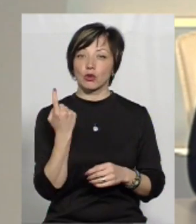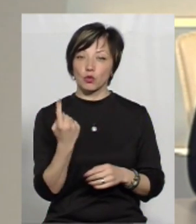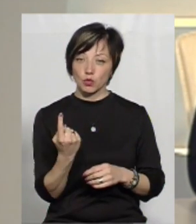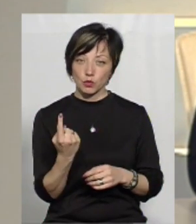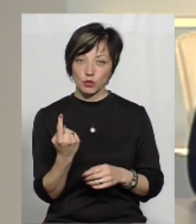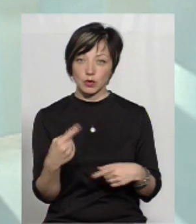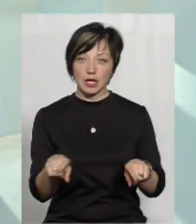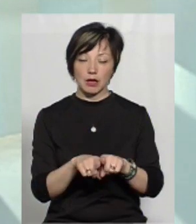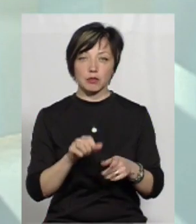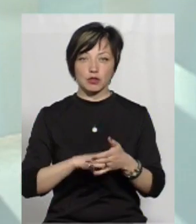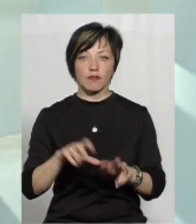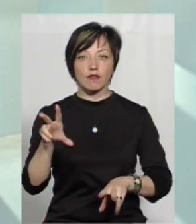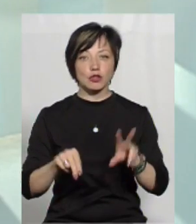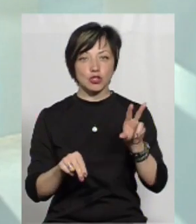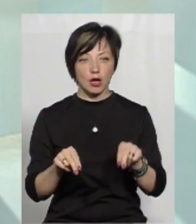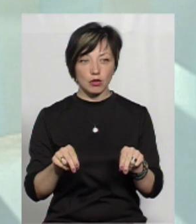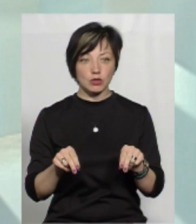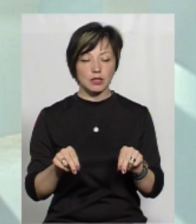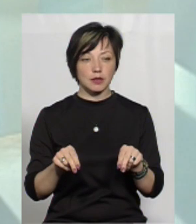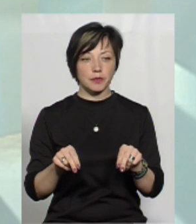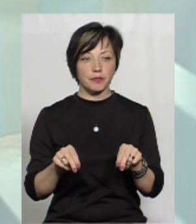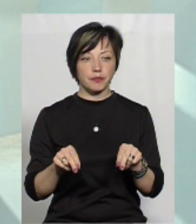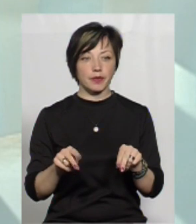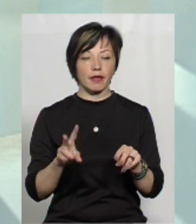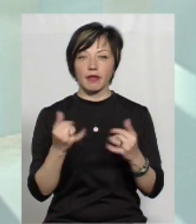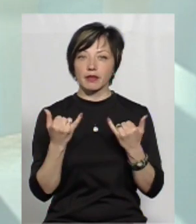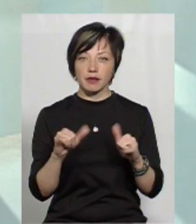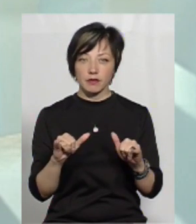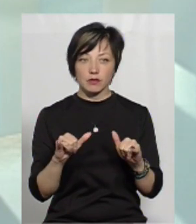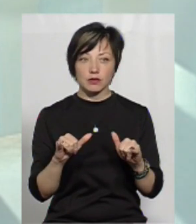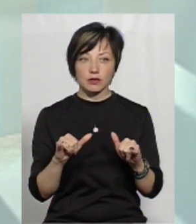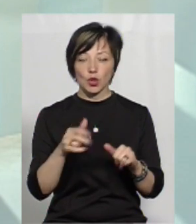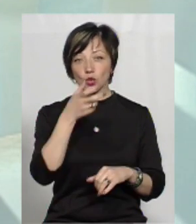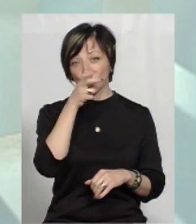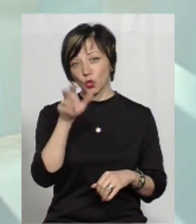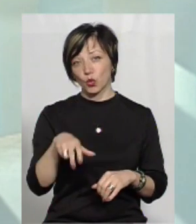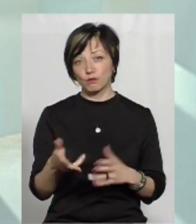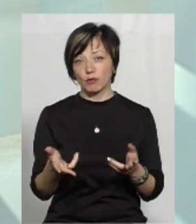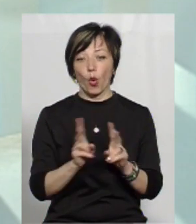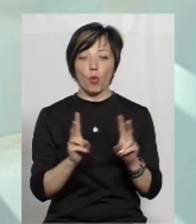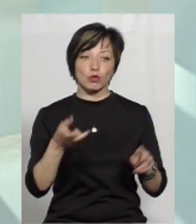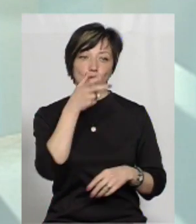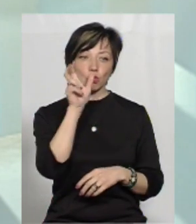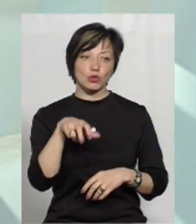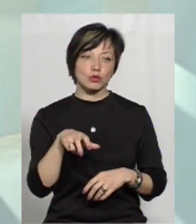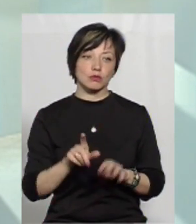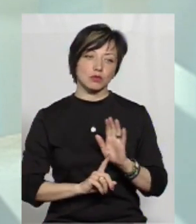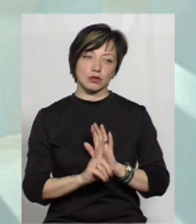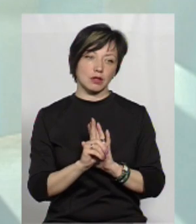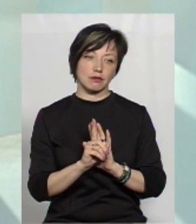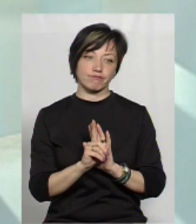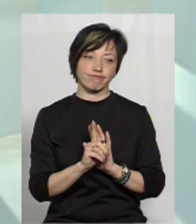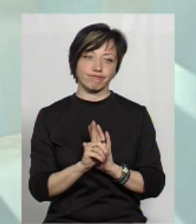одною з таких причин вважають, як не дивно, але нудьгу. Комусь нудно, і хтось